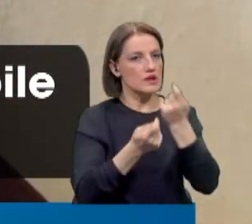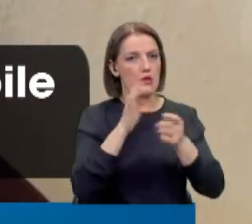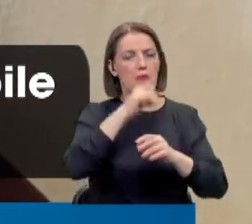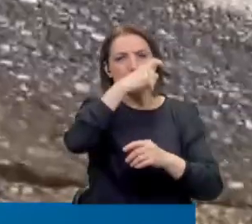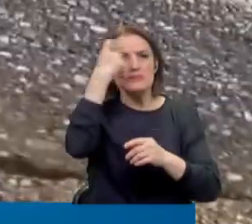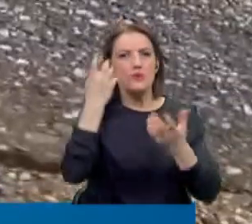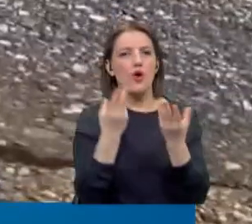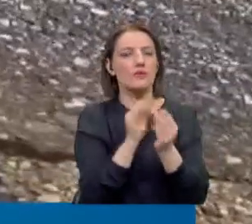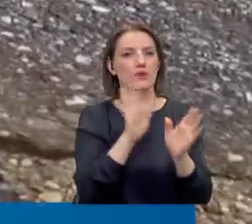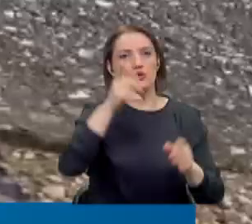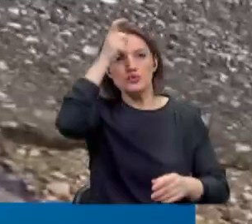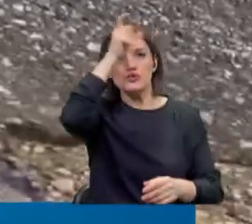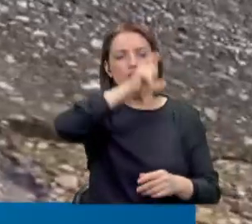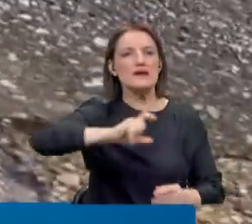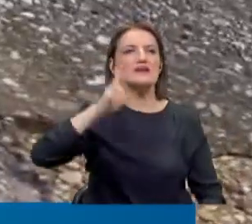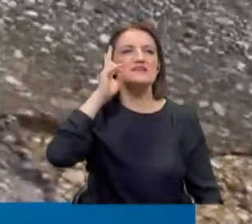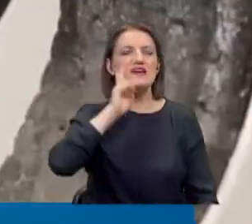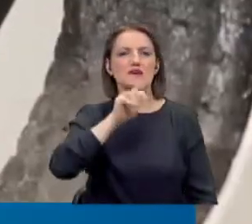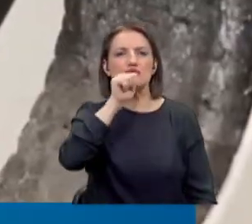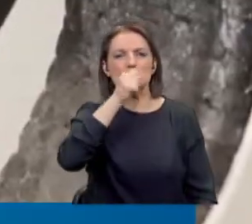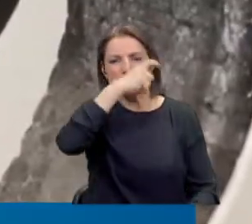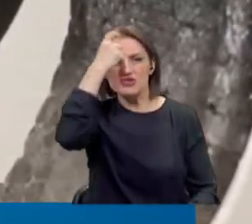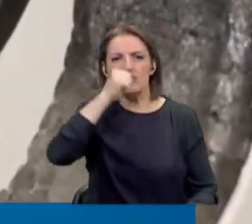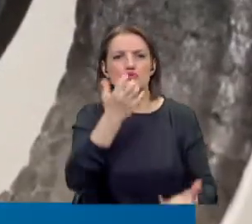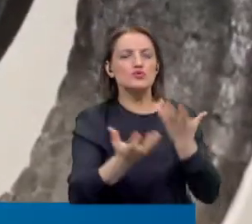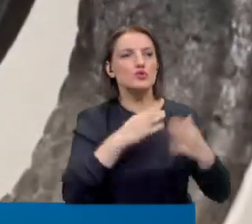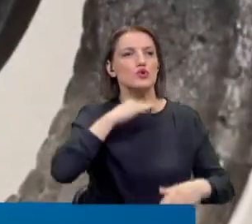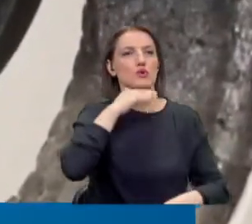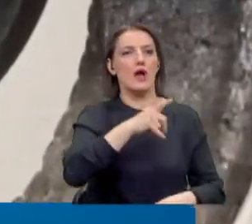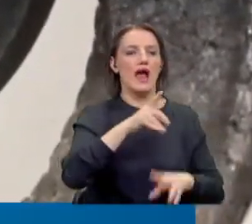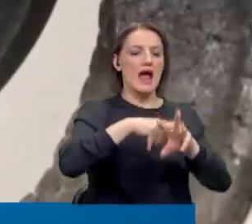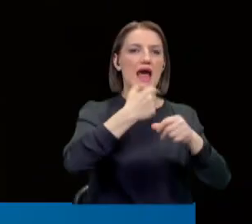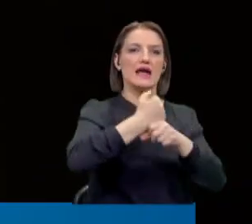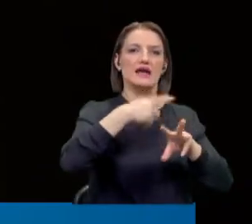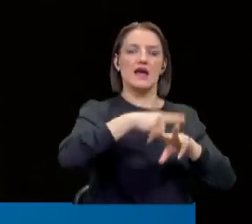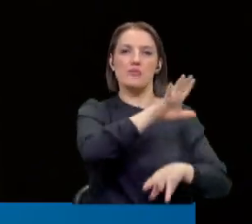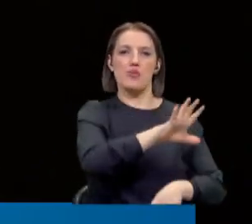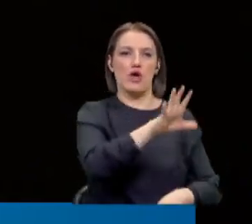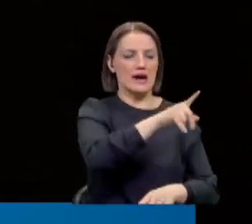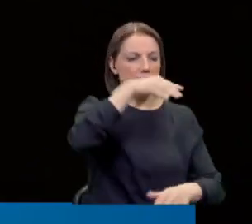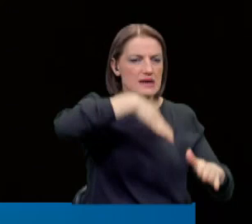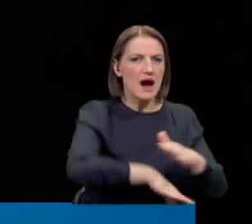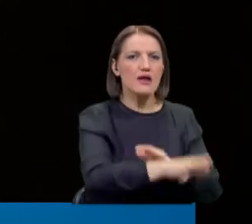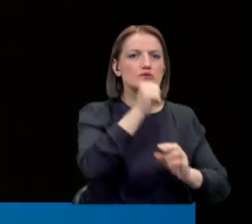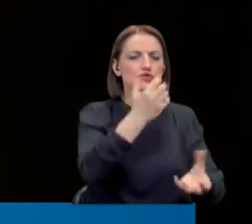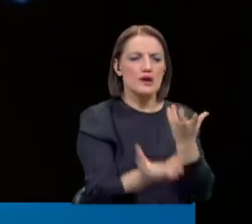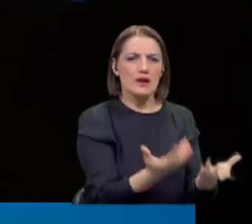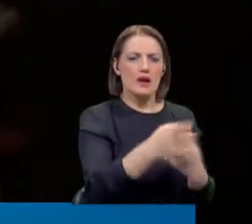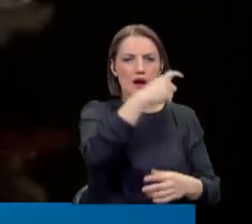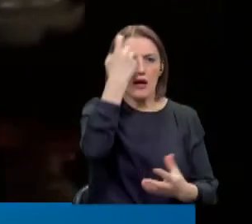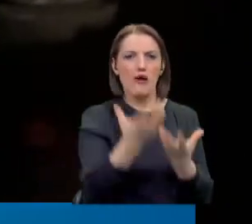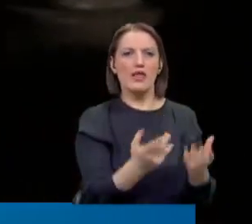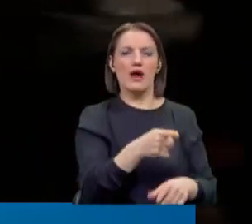Bir ayı geçti. Türkiye zengin sıcak su kaynaklarıyla dolu. Özellikle de Ege bölgesinde. Yer altındaki o sıcak su kaynakları